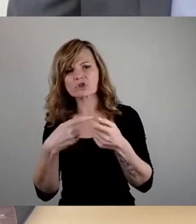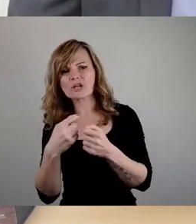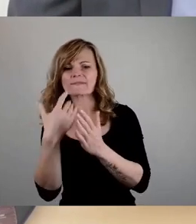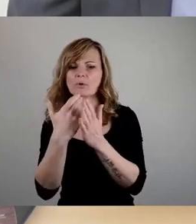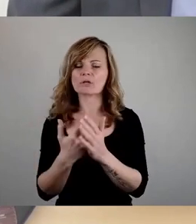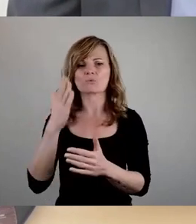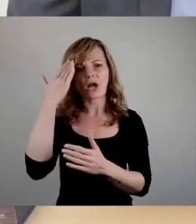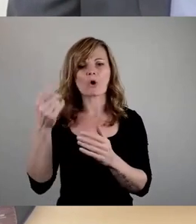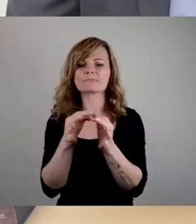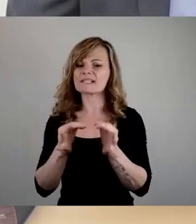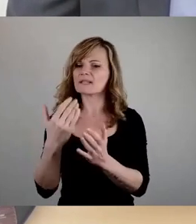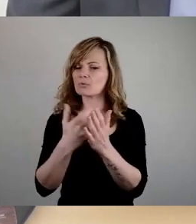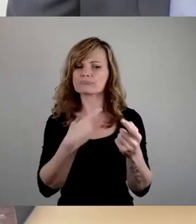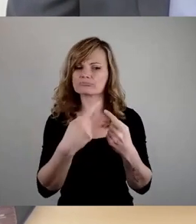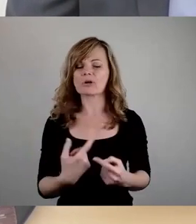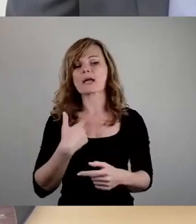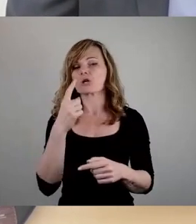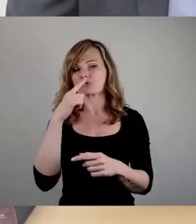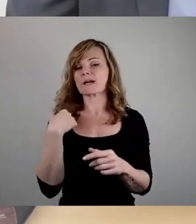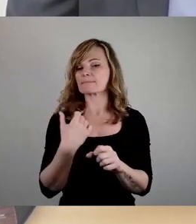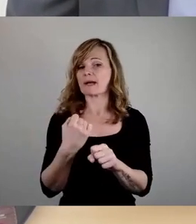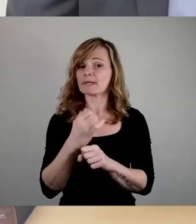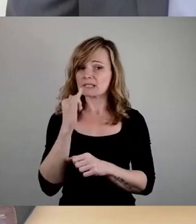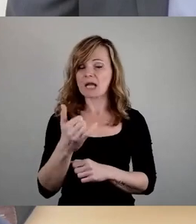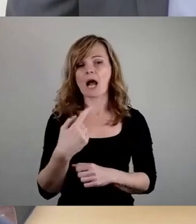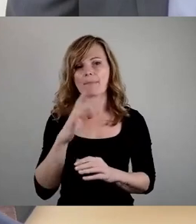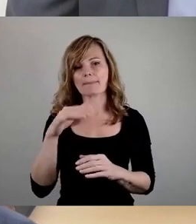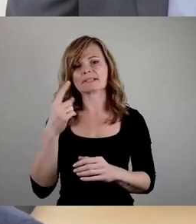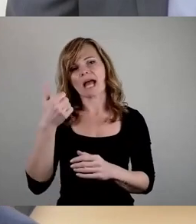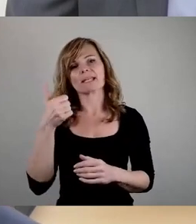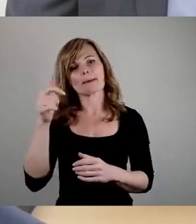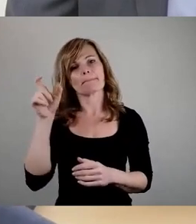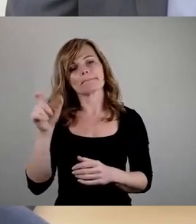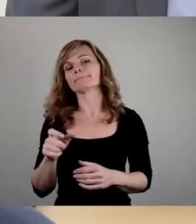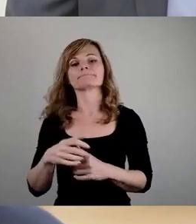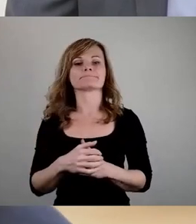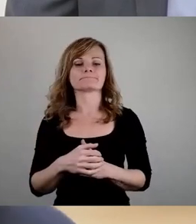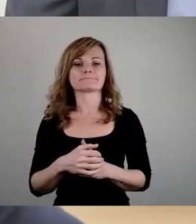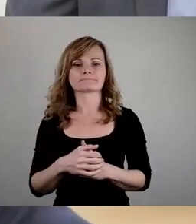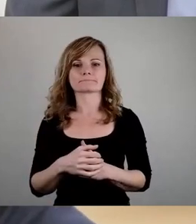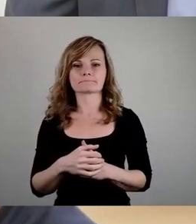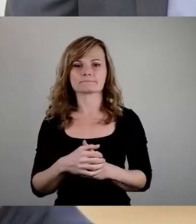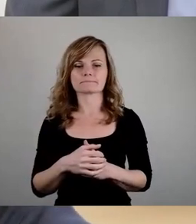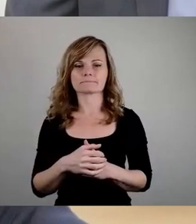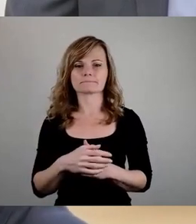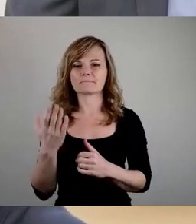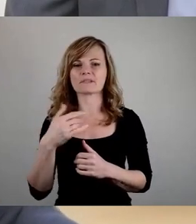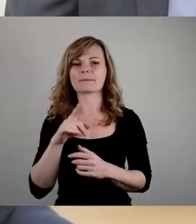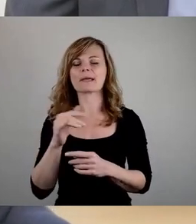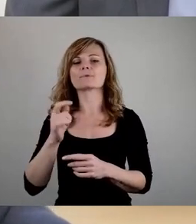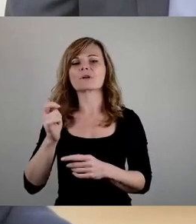Hauptsatzung unterhalten. Den Spaß mache ich mit, mit einem, na ja, ich sage mal, der nicht mehr ganz im juristischen Dienst tätig ist.